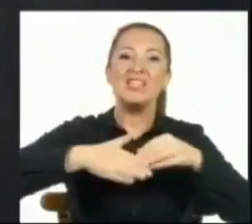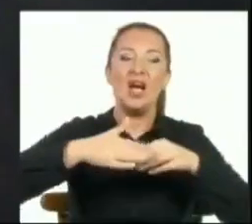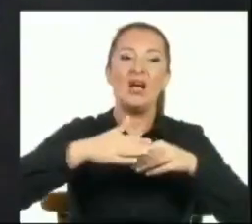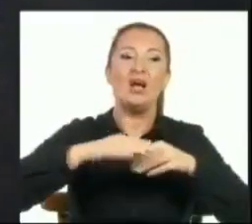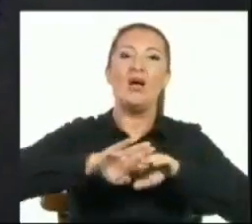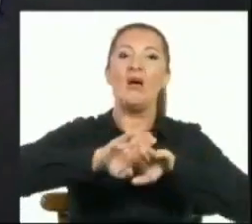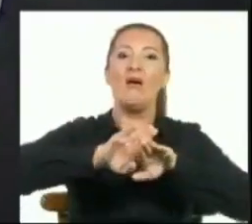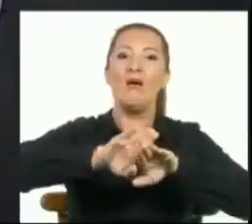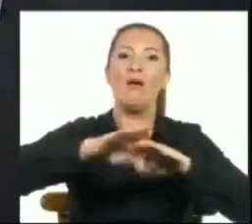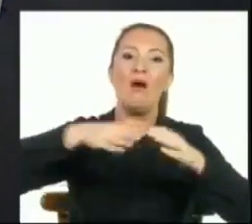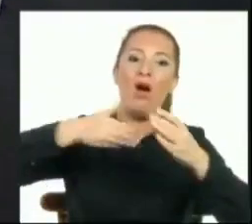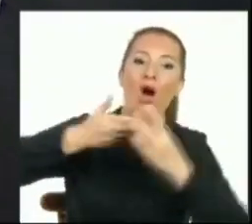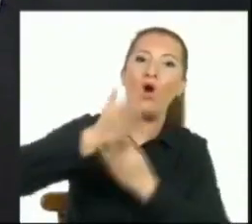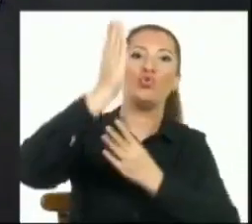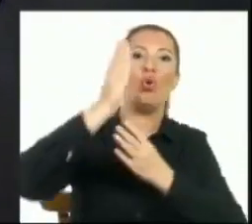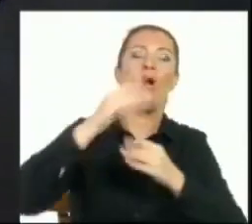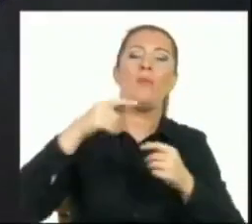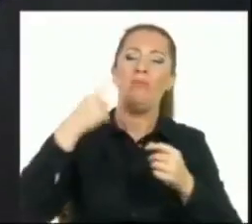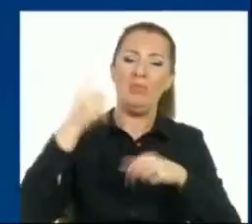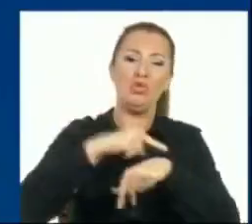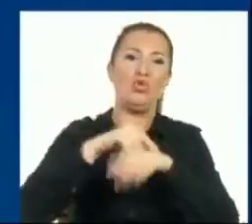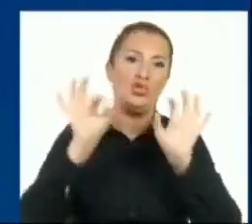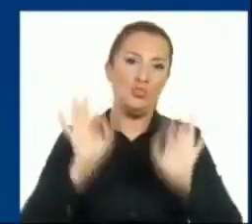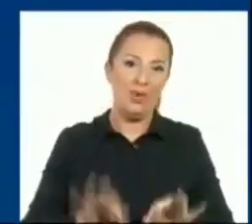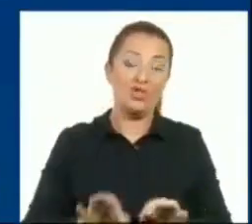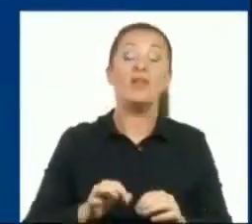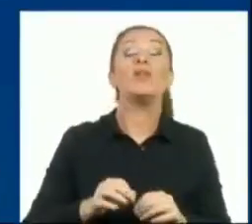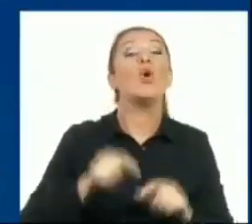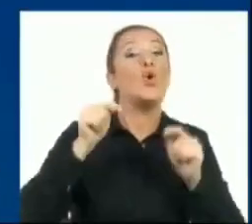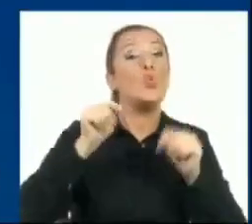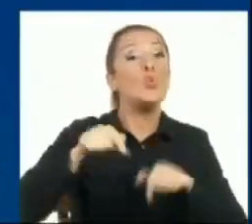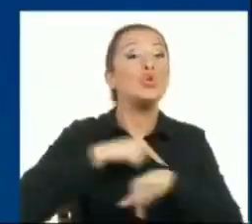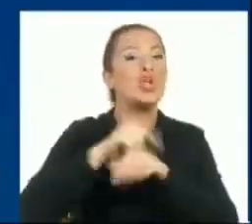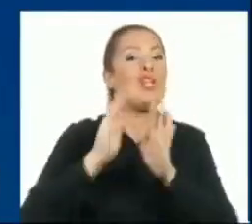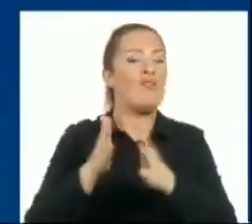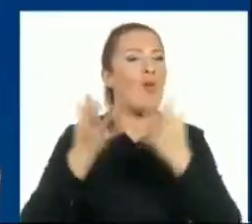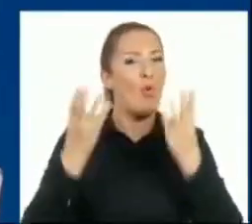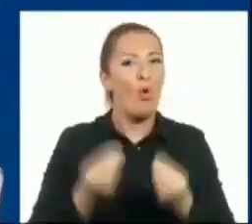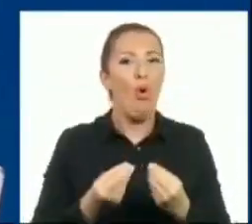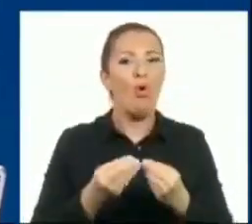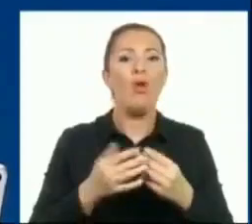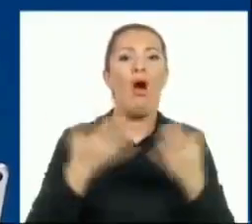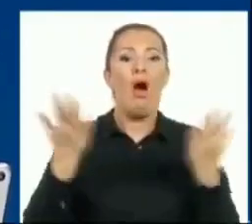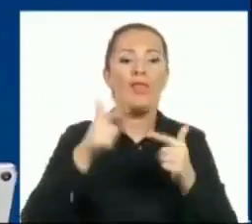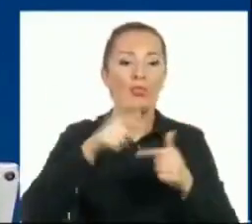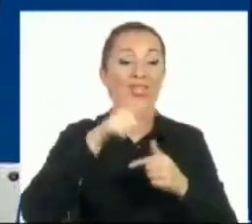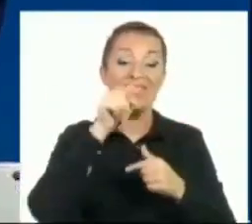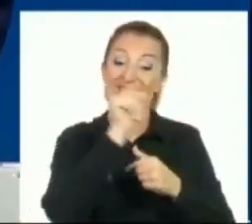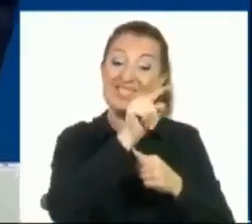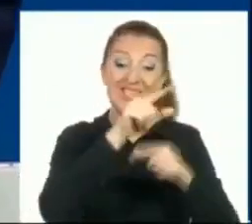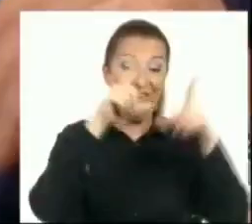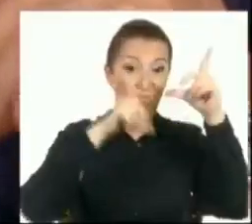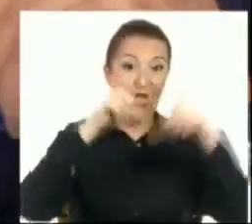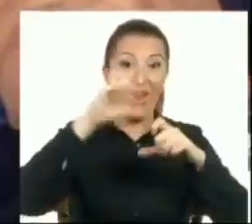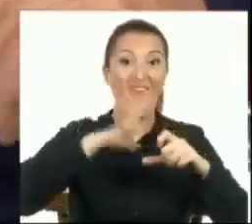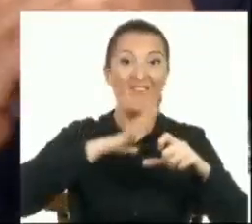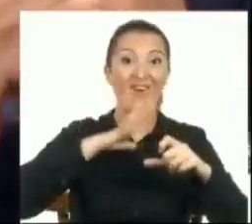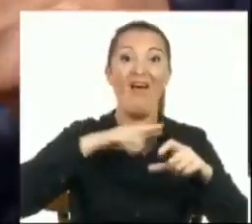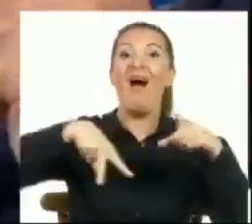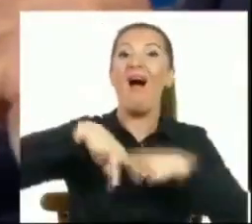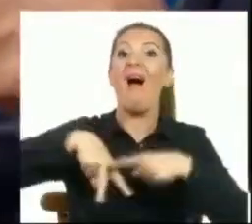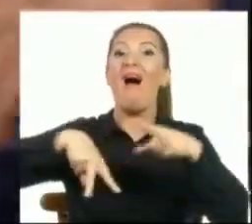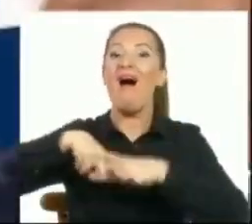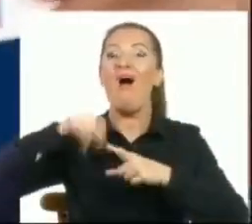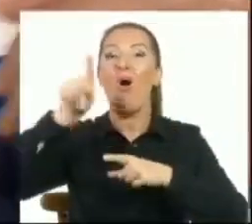alıyorsa bir süreç başlattı. Daha sonra bu süreç devam etti. Hatta burada sizin fotoğrafınız var. Çünkü Anadolu